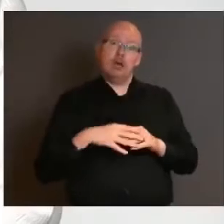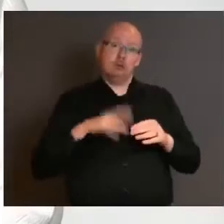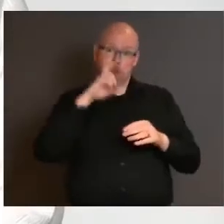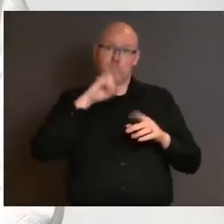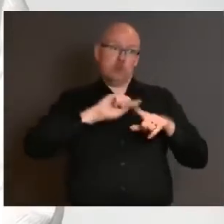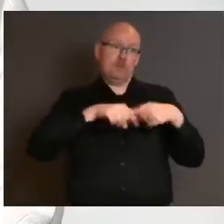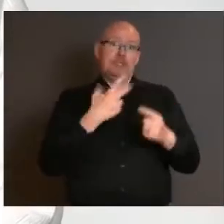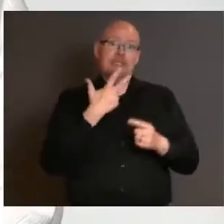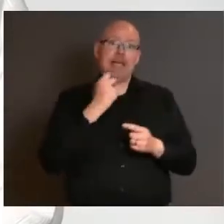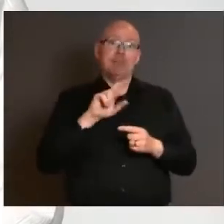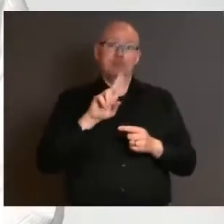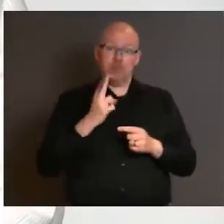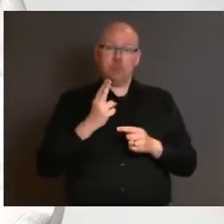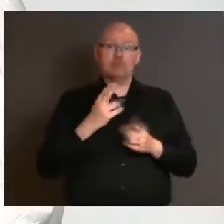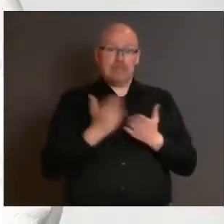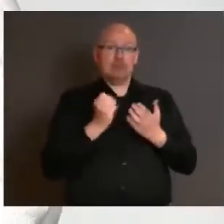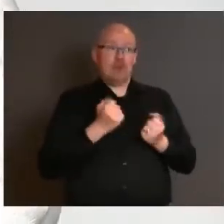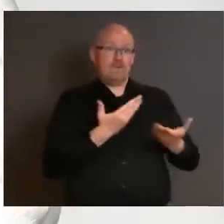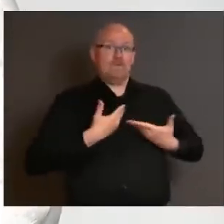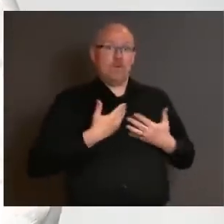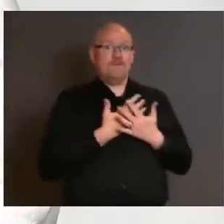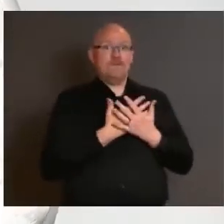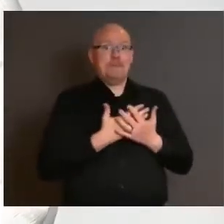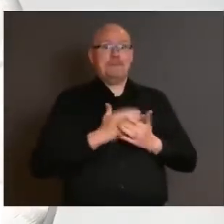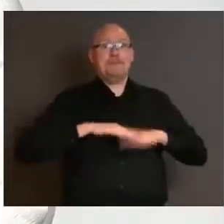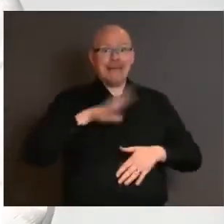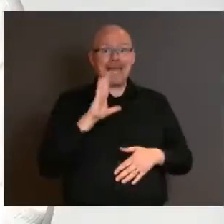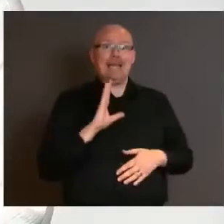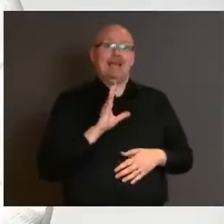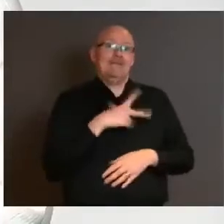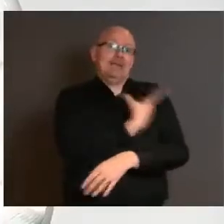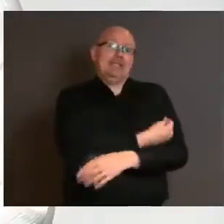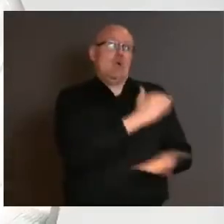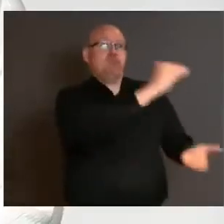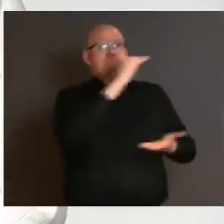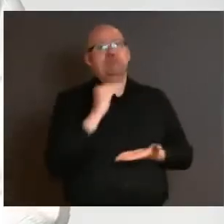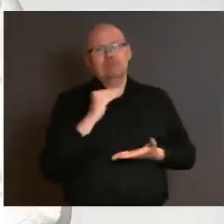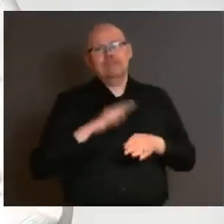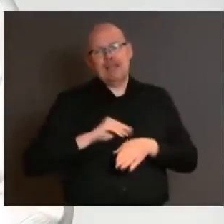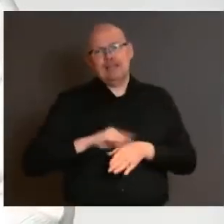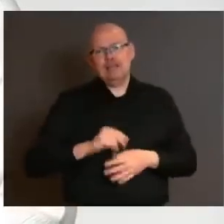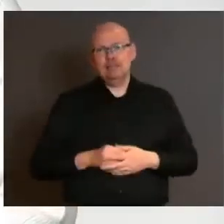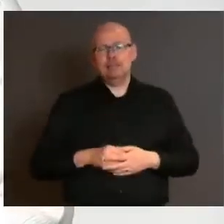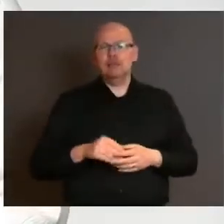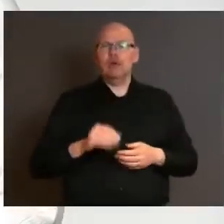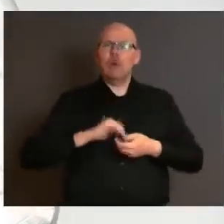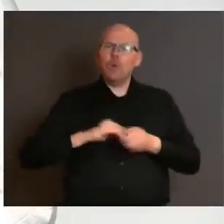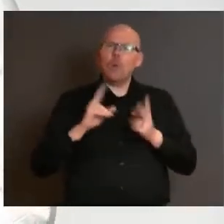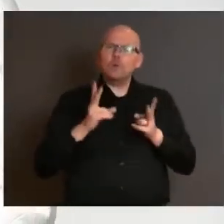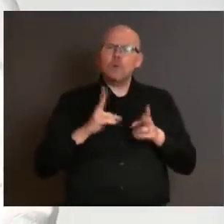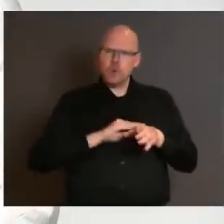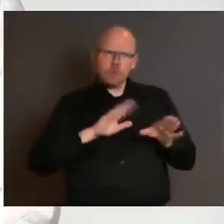ganska stora mängder vaccin som kommer in. Jag tycker också att det fortfarande känns tryggt att vi har ingen ökad belastning